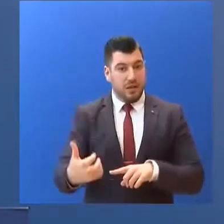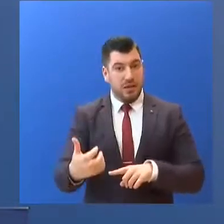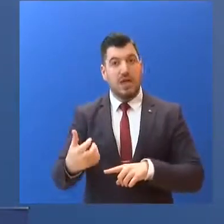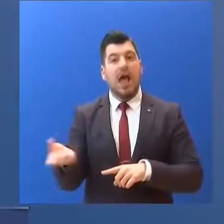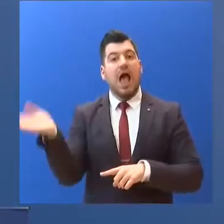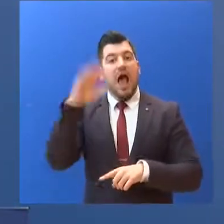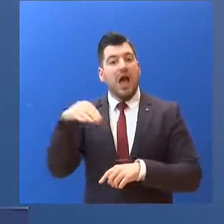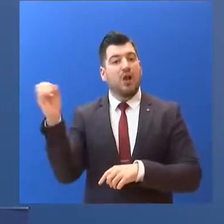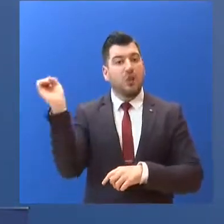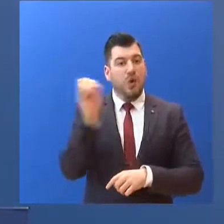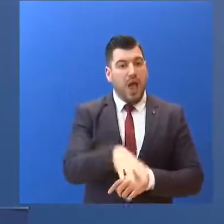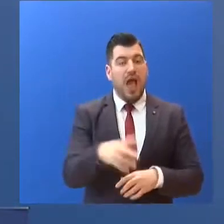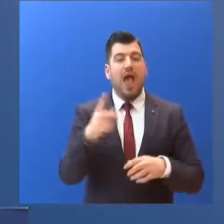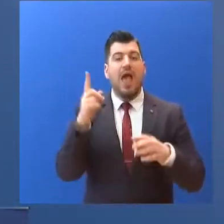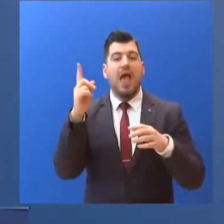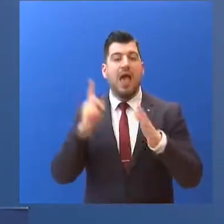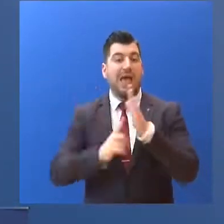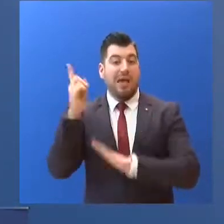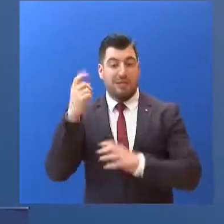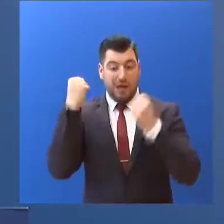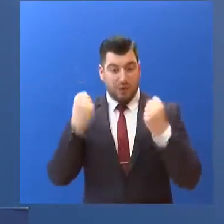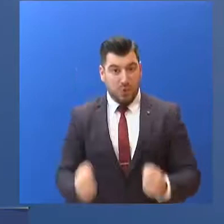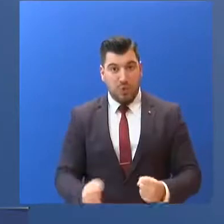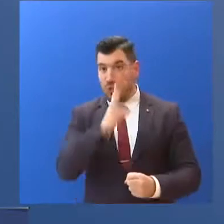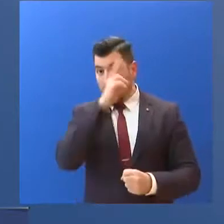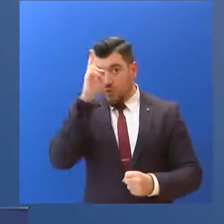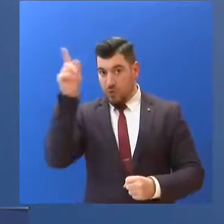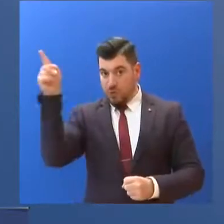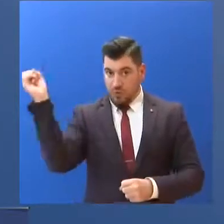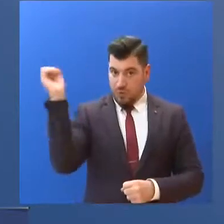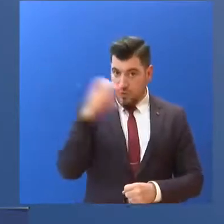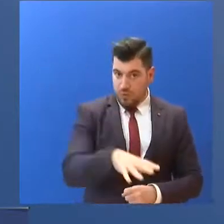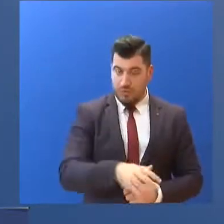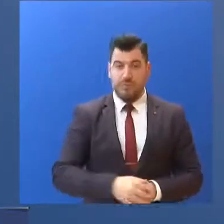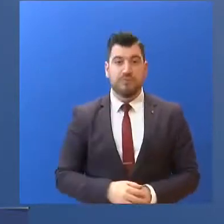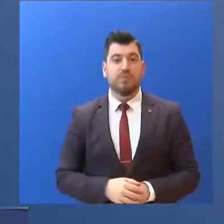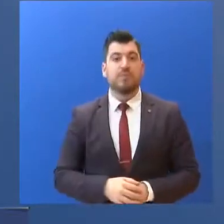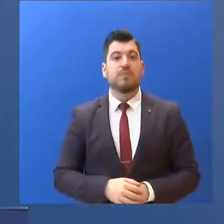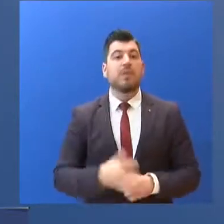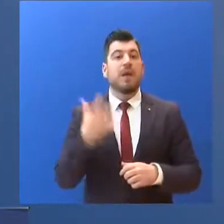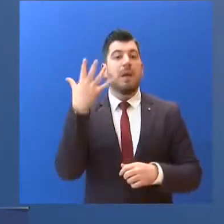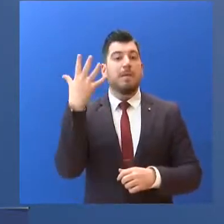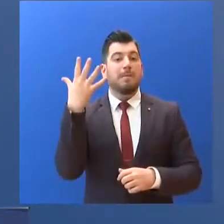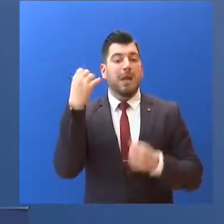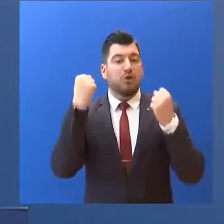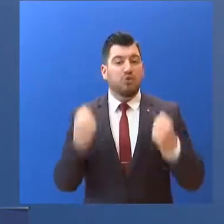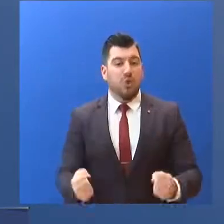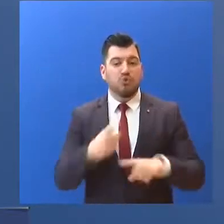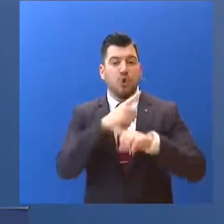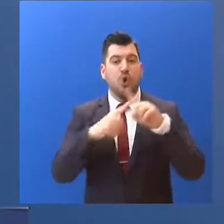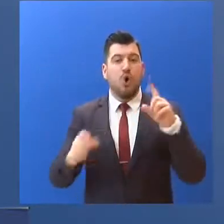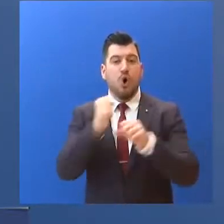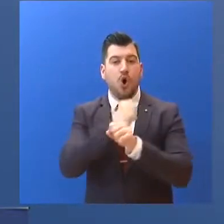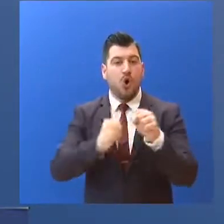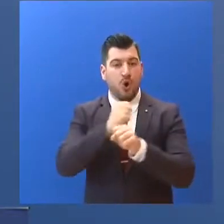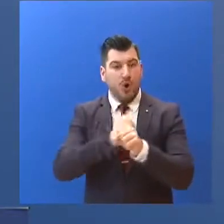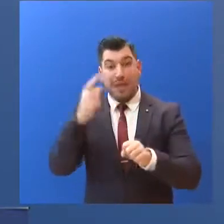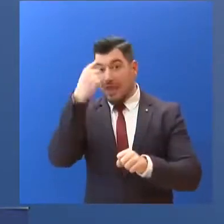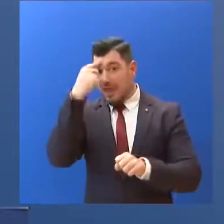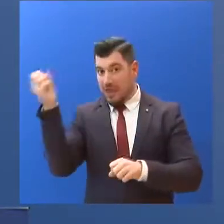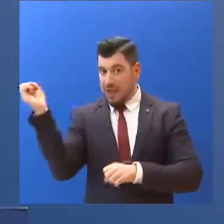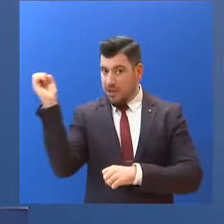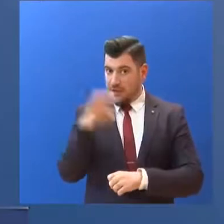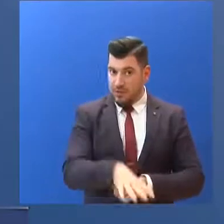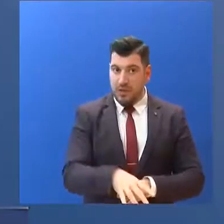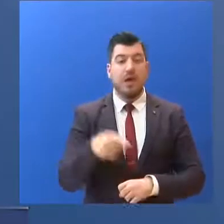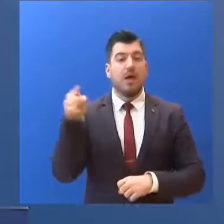11 τόνων υγειονομικού υλικού... από τα ΗΕΑ, η προμήθεια 5 τόνων χωροκίνης από την Ινδία. η παραλαβή